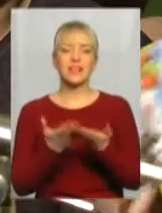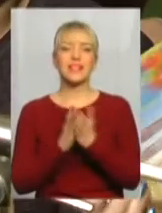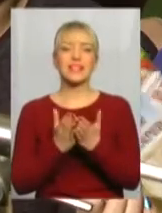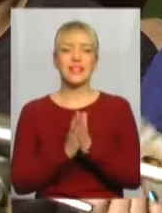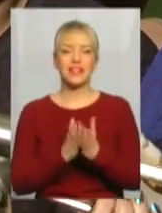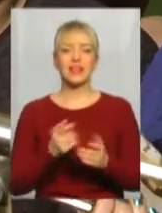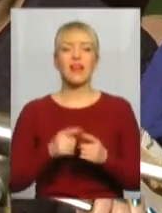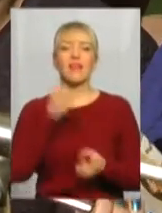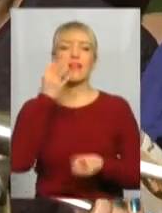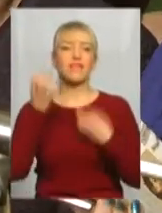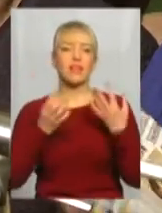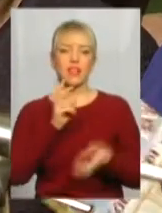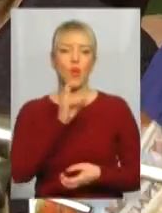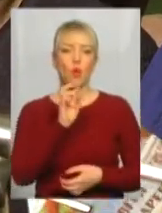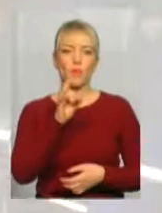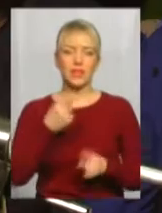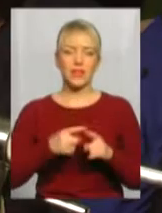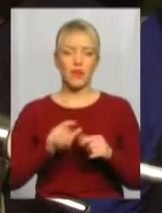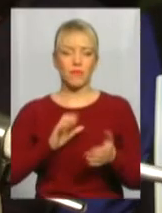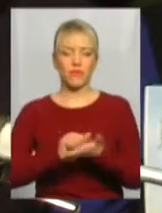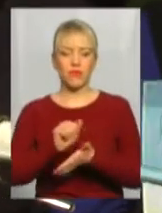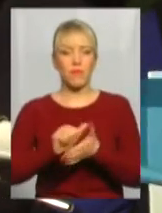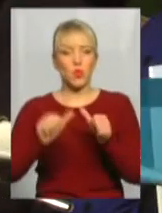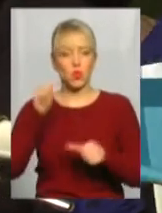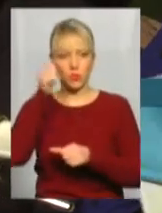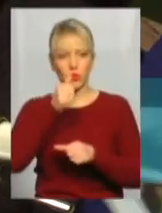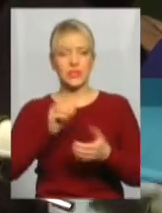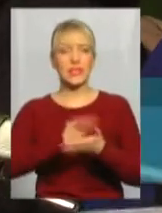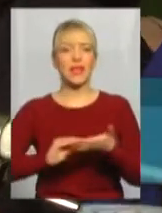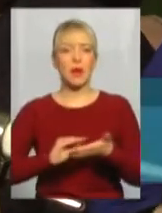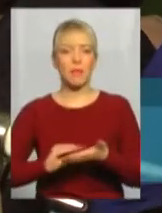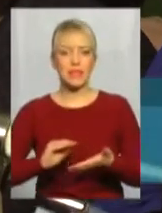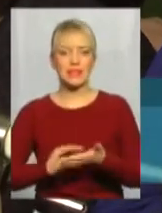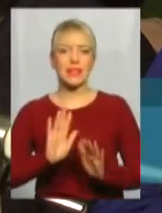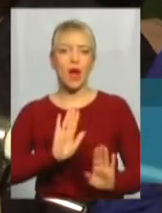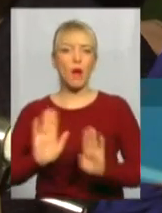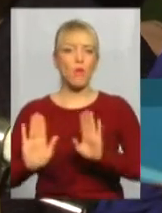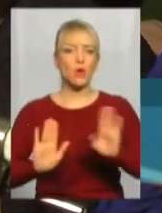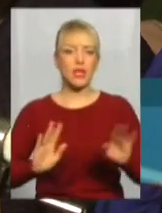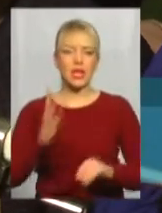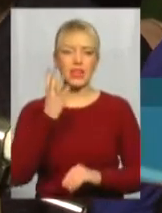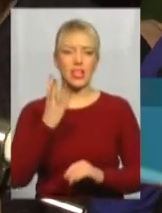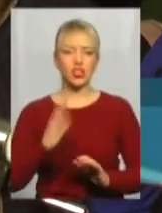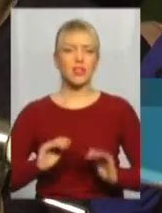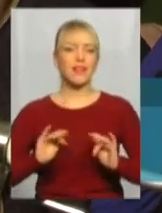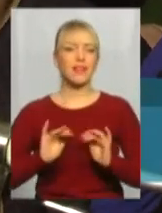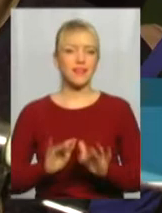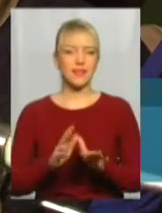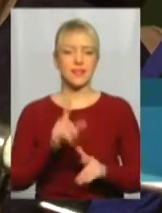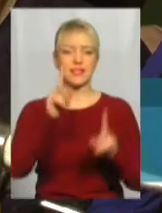Кобзареві», вона вийшла минулого року. Ось це написана така не дуже велика постановка на чотири дії,